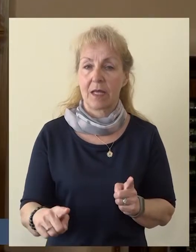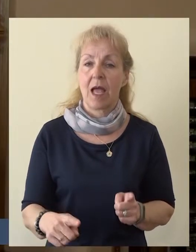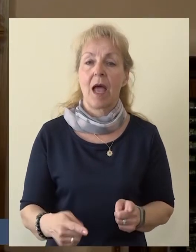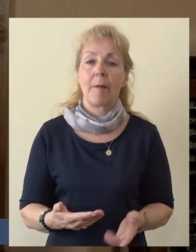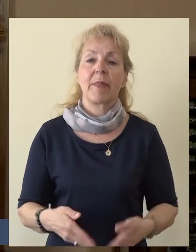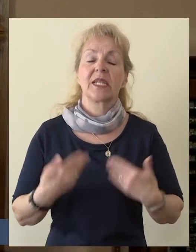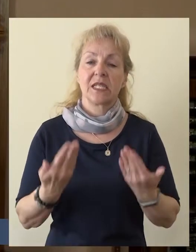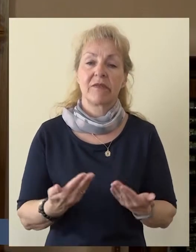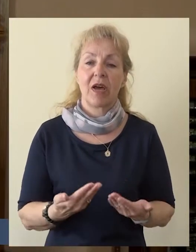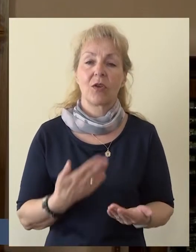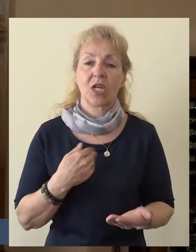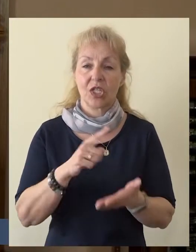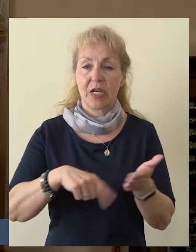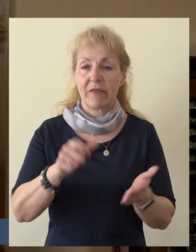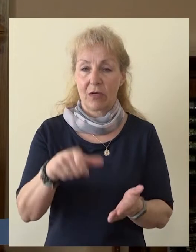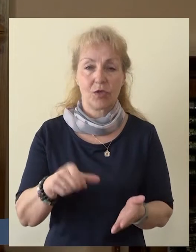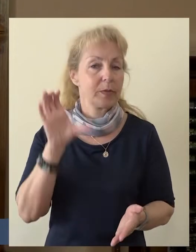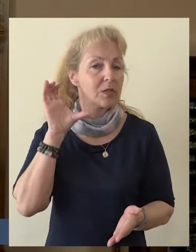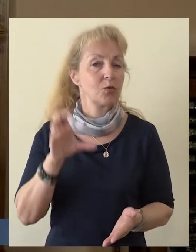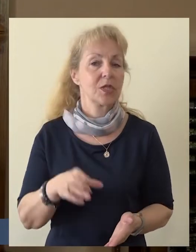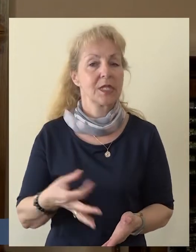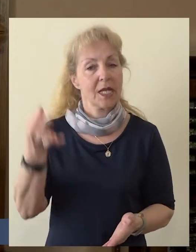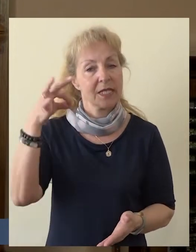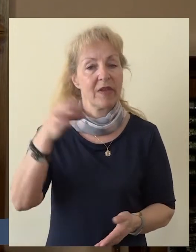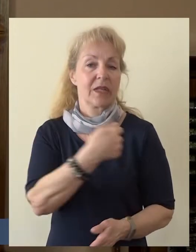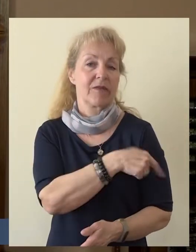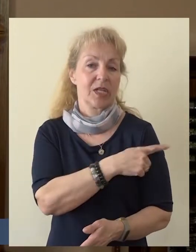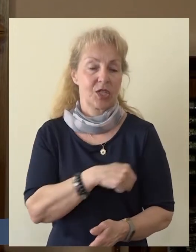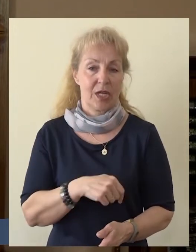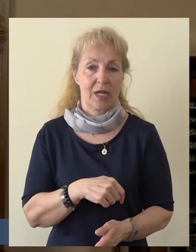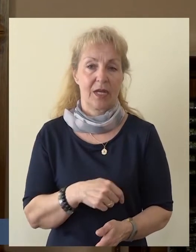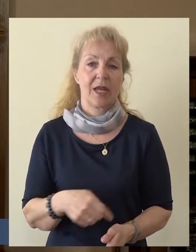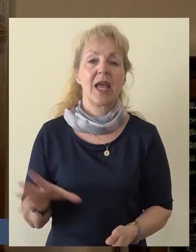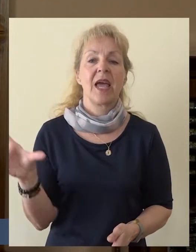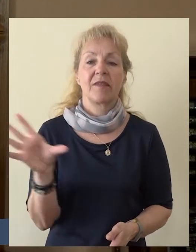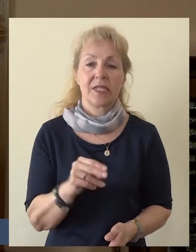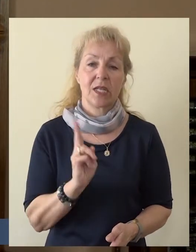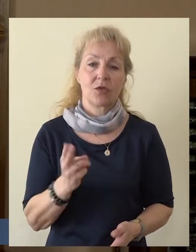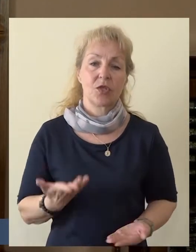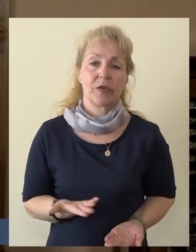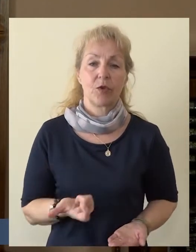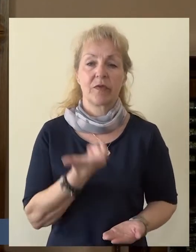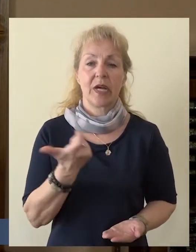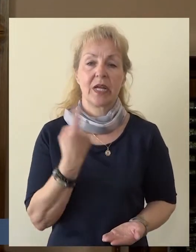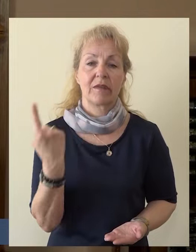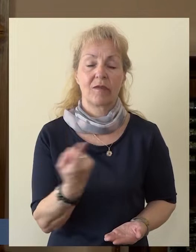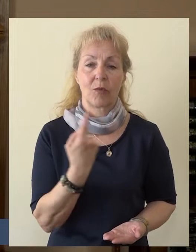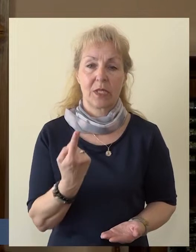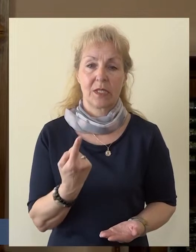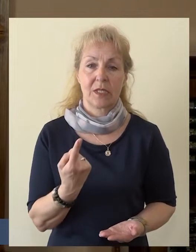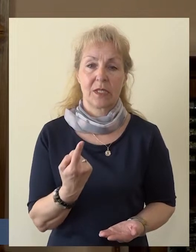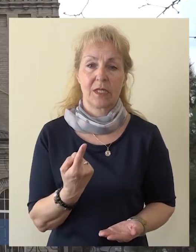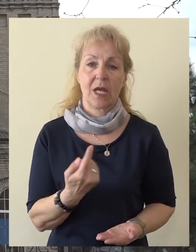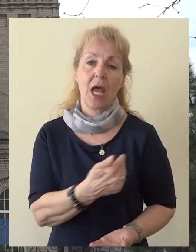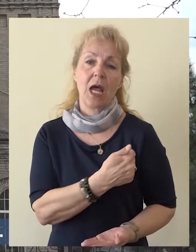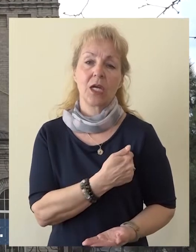прислушатися к врачам, к їхнім советам. Всі, хто живе і в Харківі, і в Харківській області.